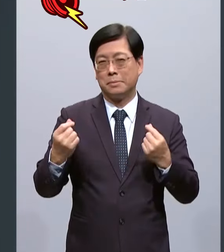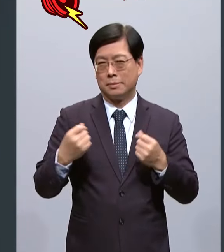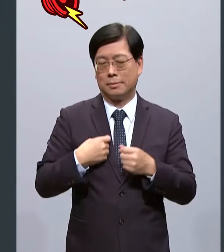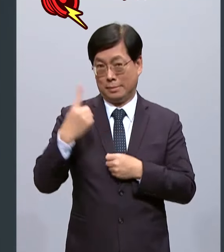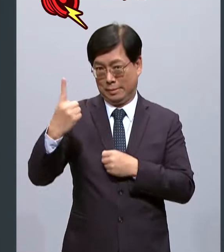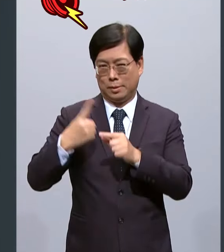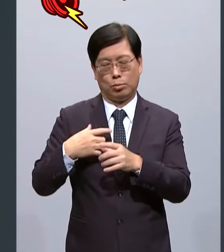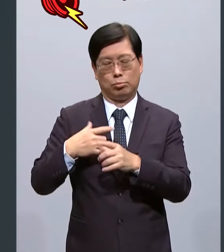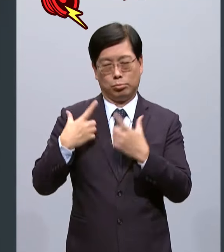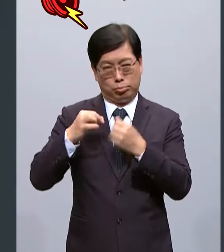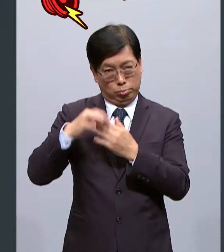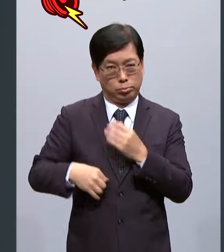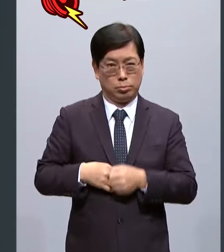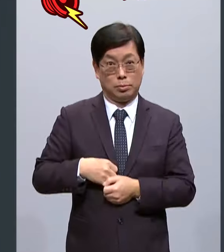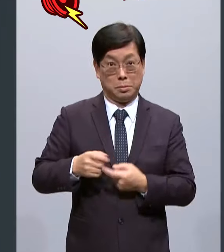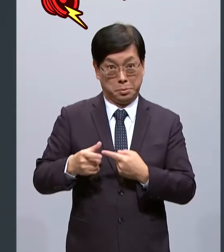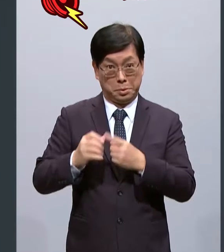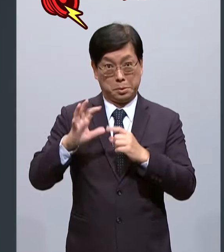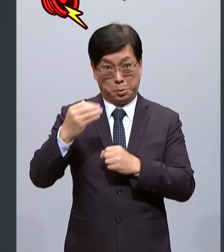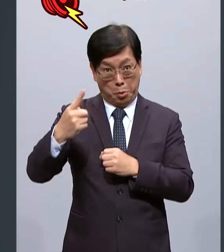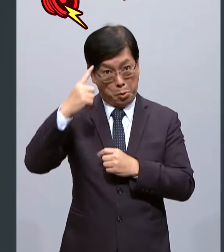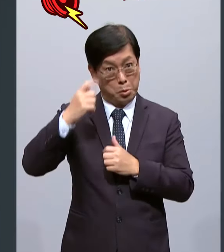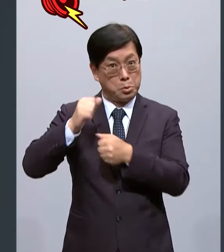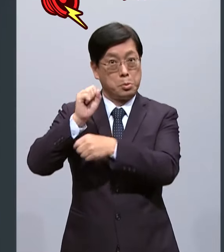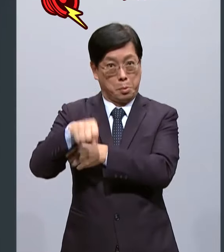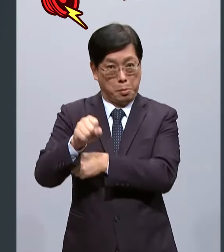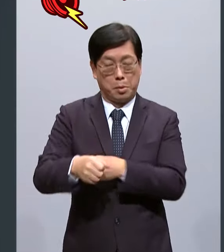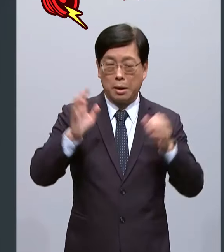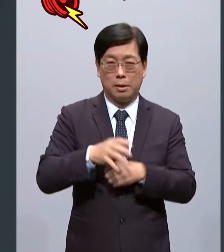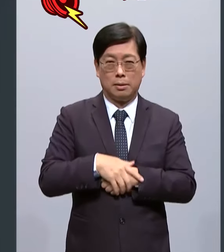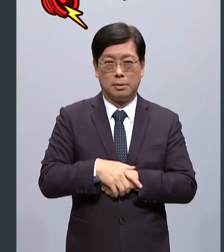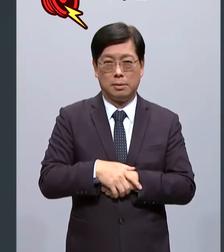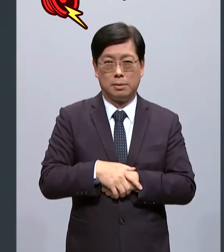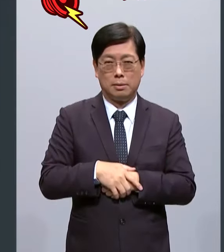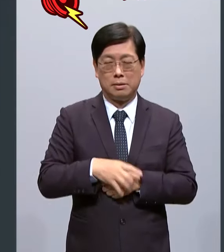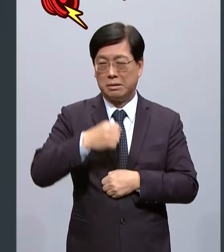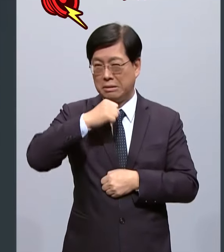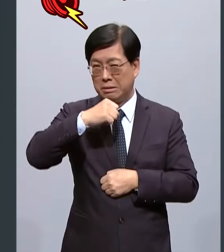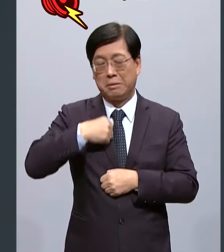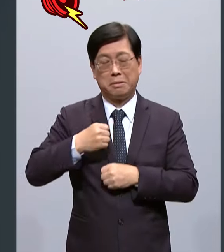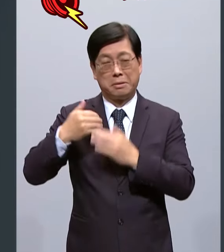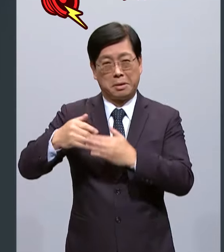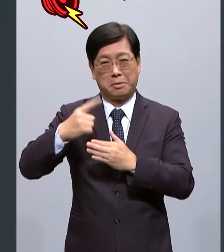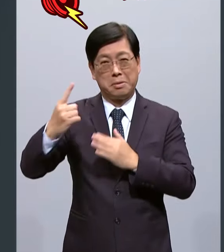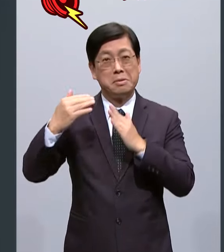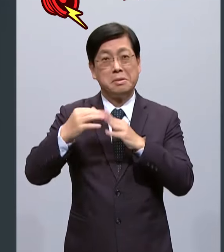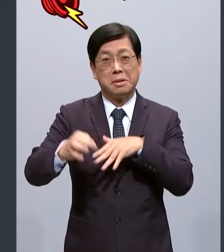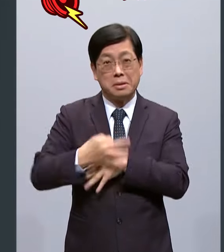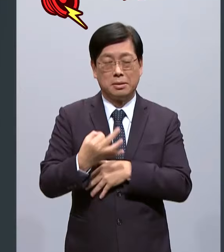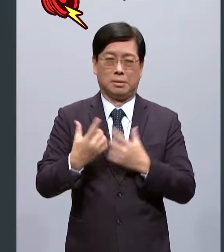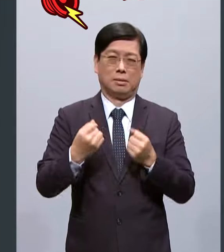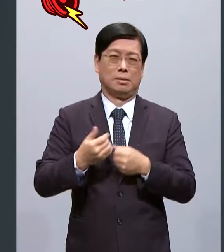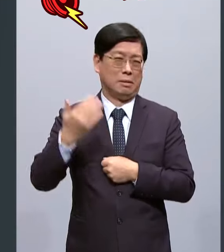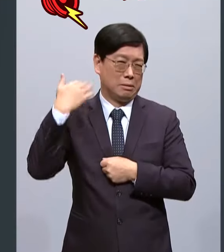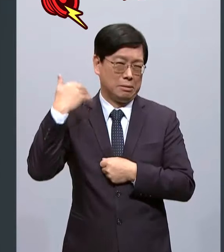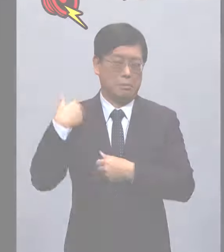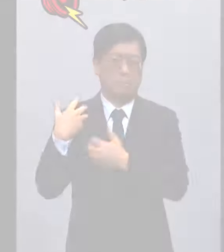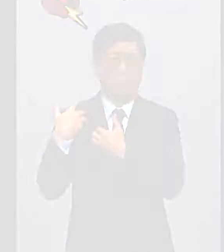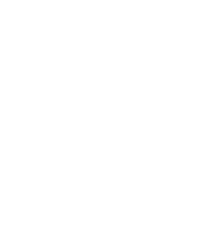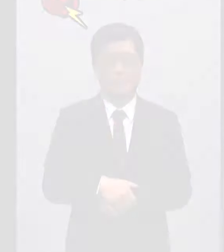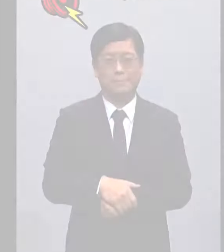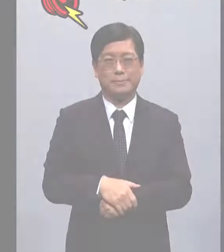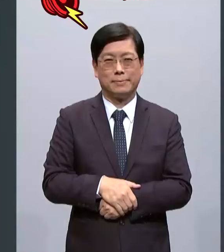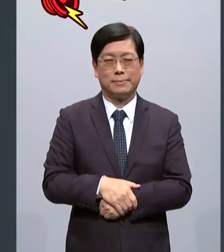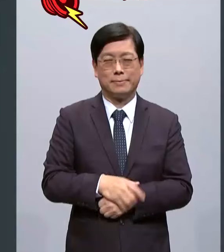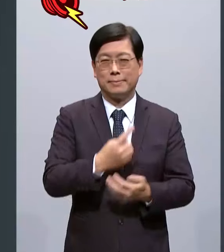持一个中国原则一个接受九二共识一个是喊两岸一家亲都是走回依赖中国的老